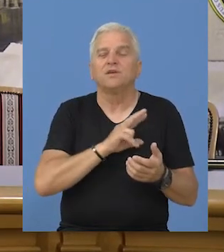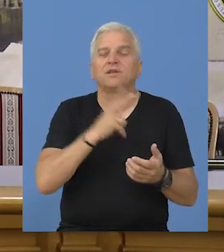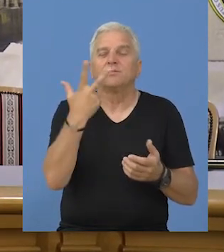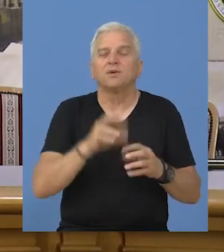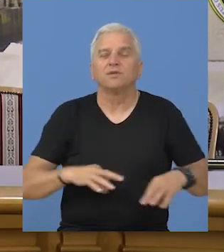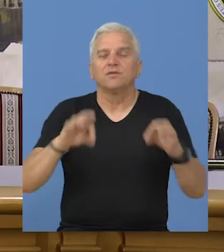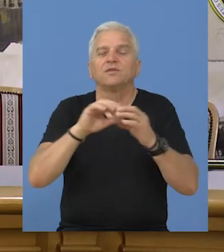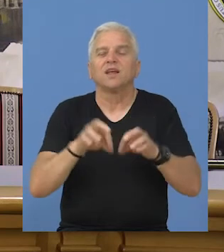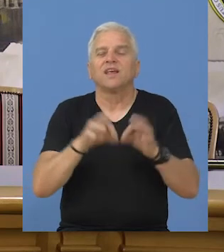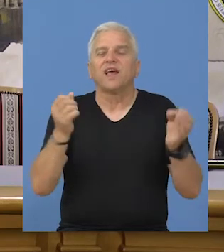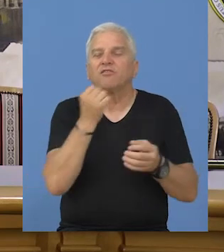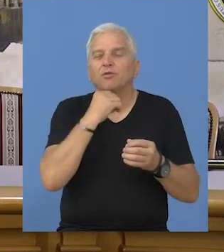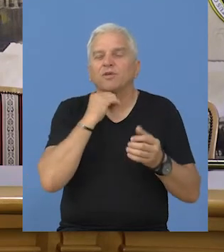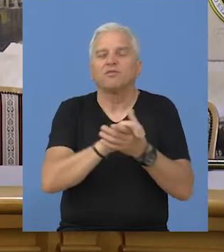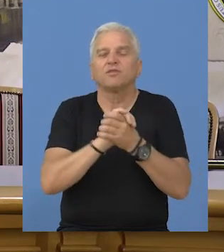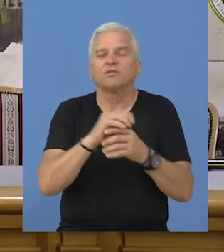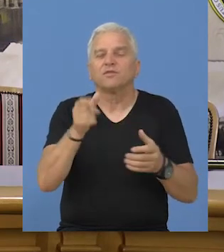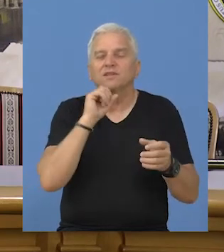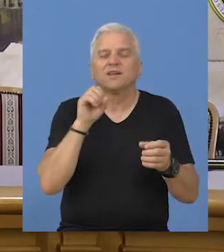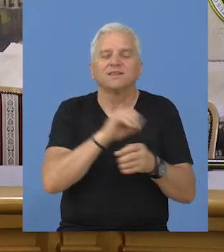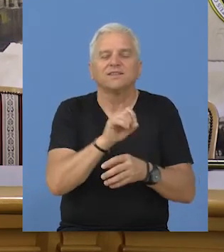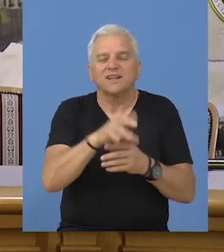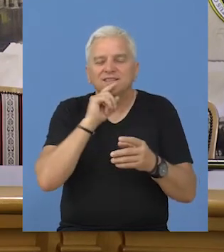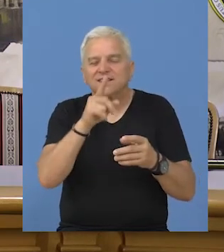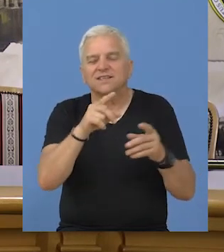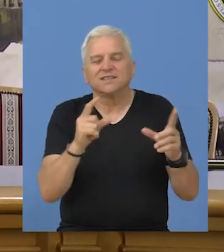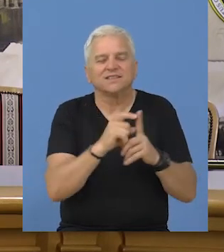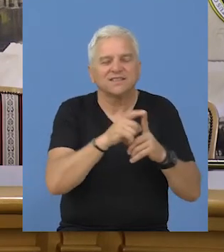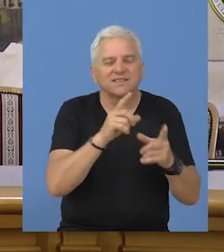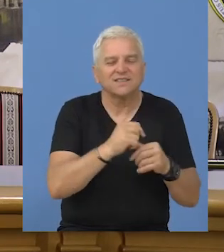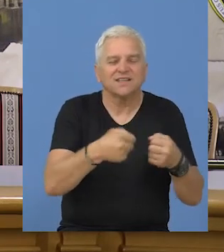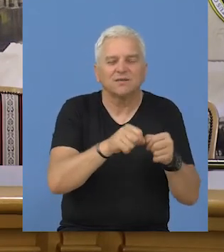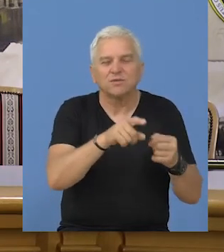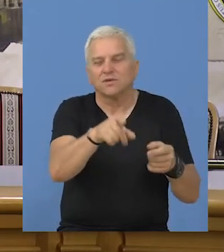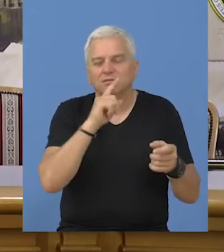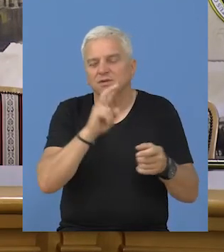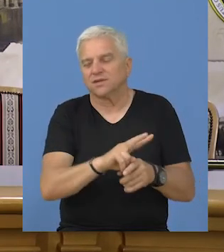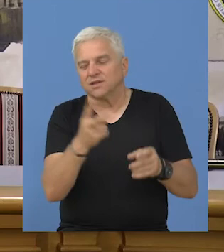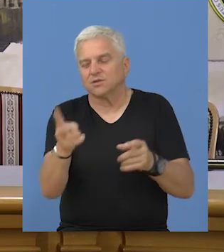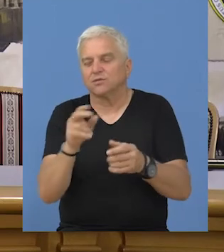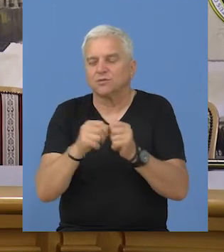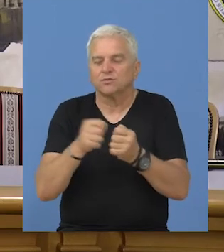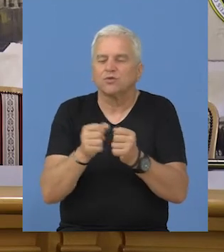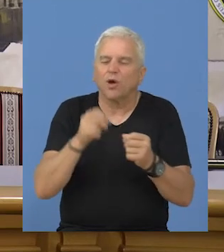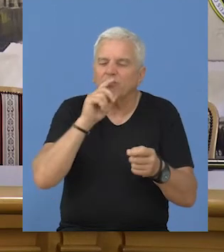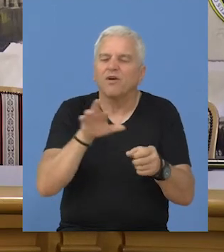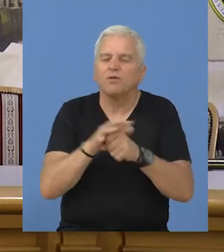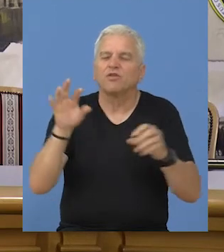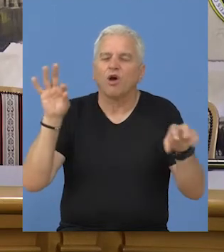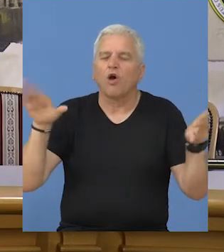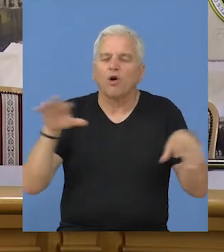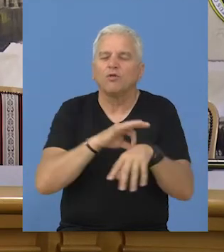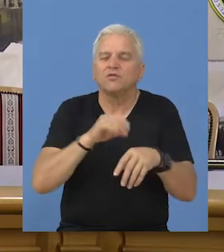sada u opštini Bečoj imamo tri projekta javno-privatnog partnerstva. To su dezinfekcije, derotizacije, dezinsekcija, zatim